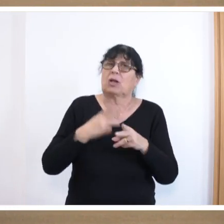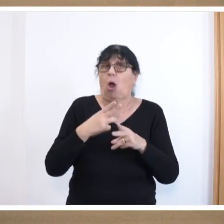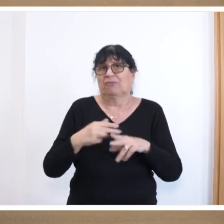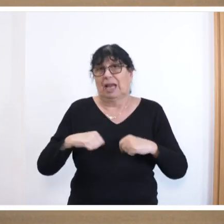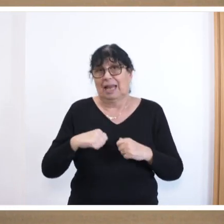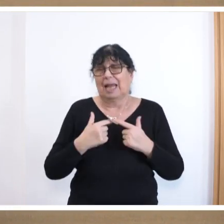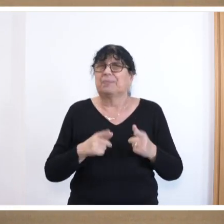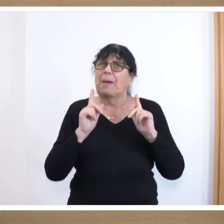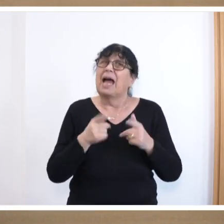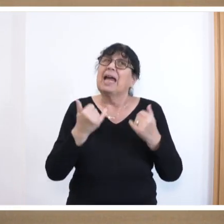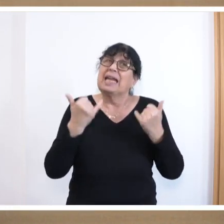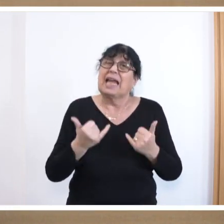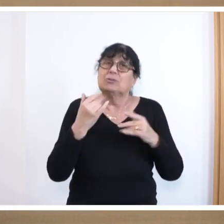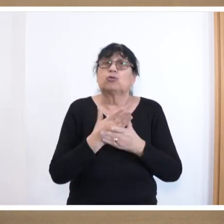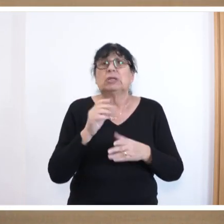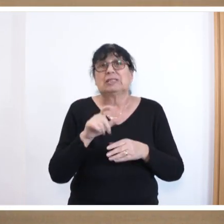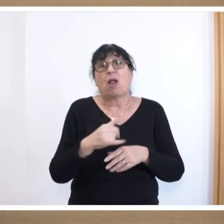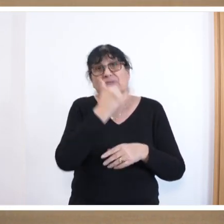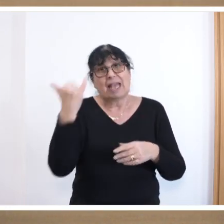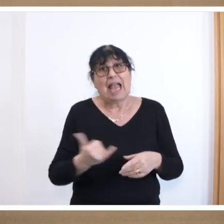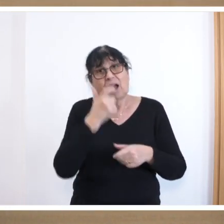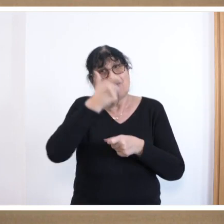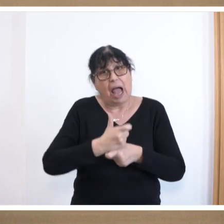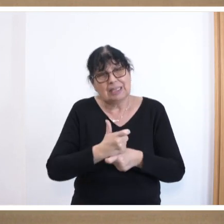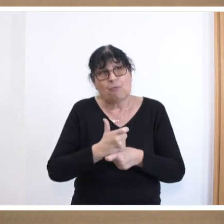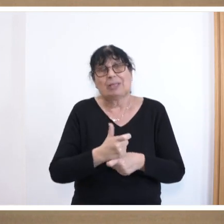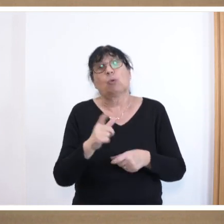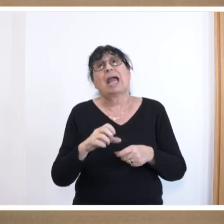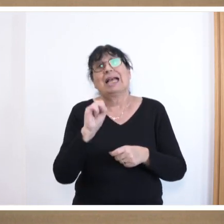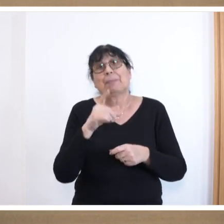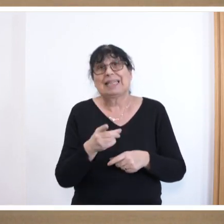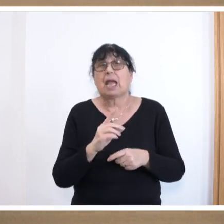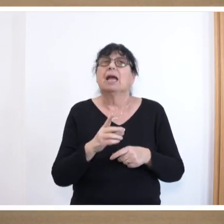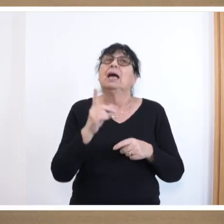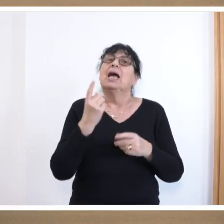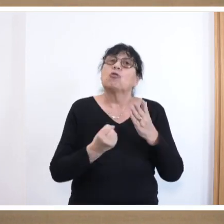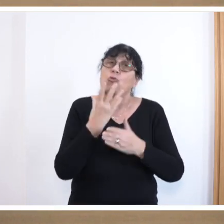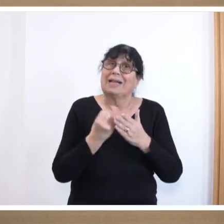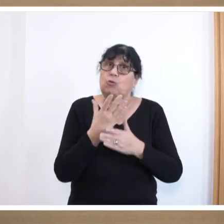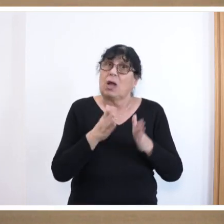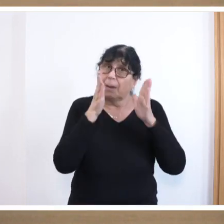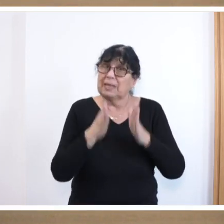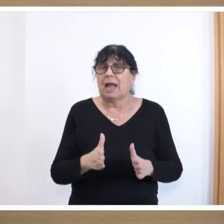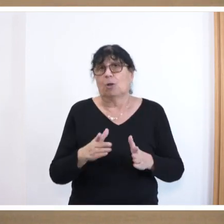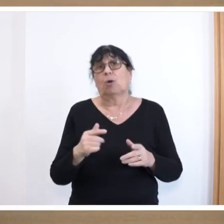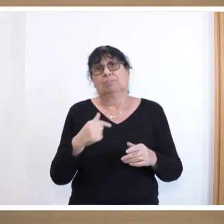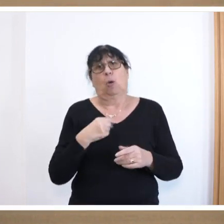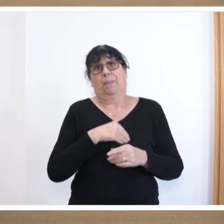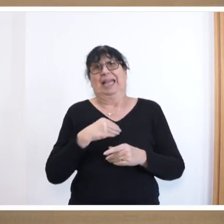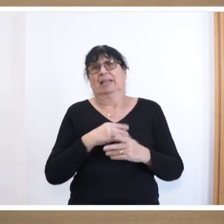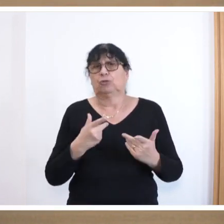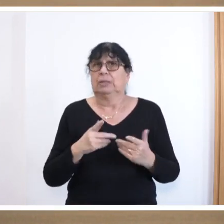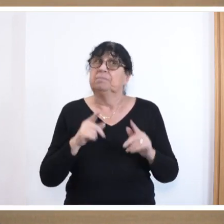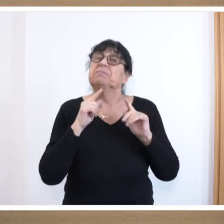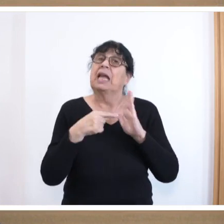es wäre nach nun doch schon zwölf Jahren Verantwortung der SPD im Kulturressort nicht nur zu wenig, es wäre peinlich. Zeigen Sie, dass Sie